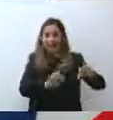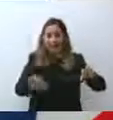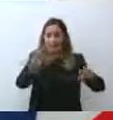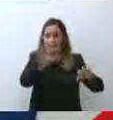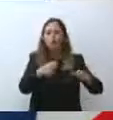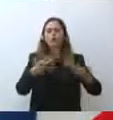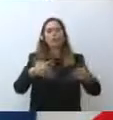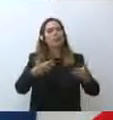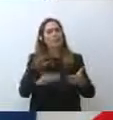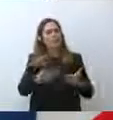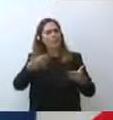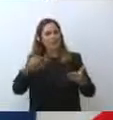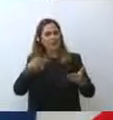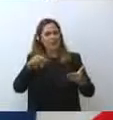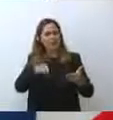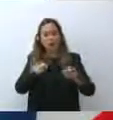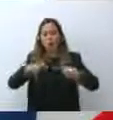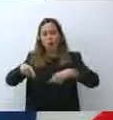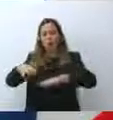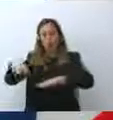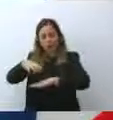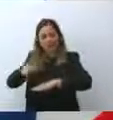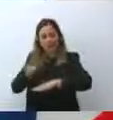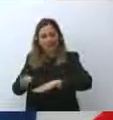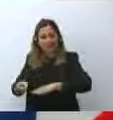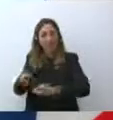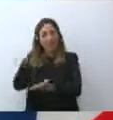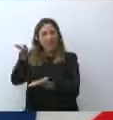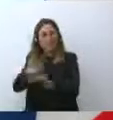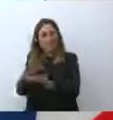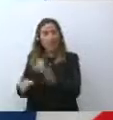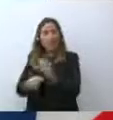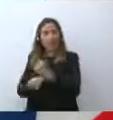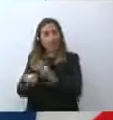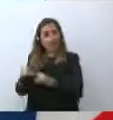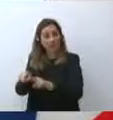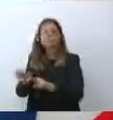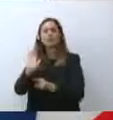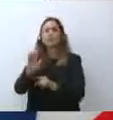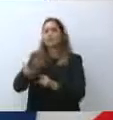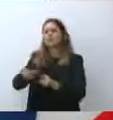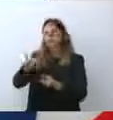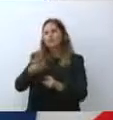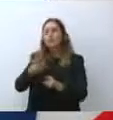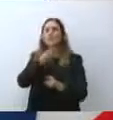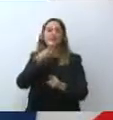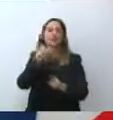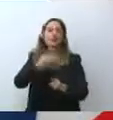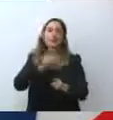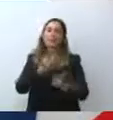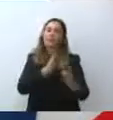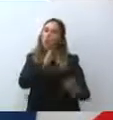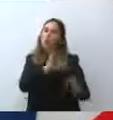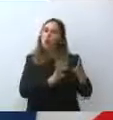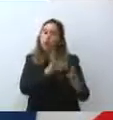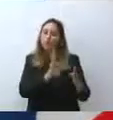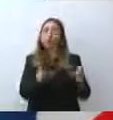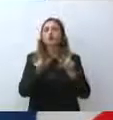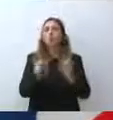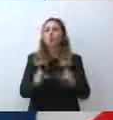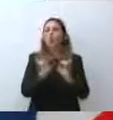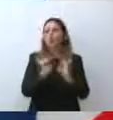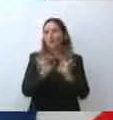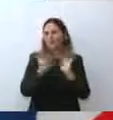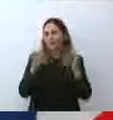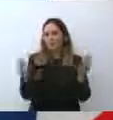'approvazione in Consiglio dei Ministri dei provvedimenti che riguardano la pandemia. È successo con riferimento